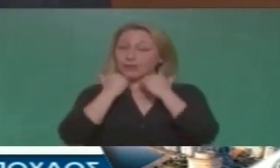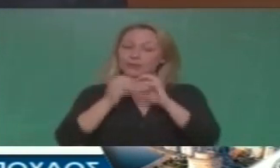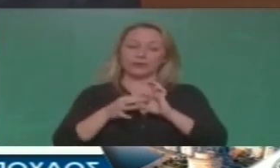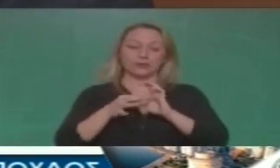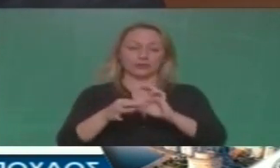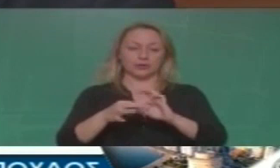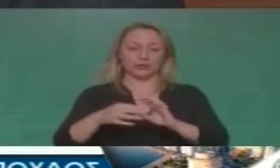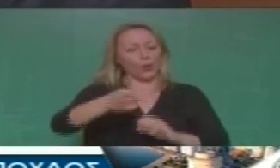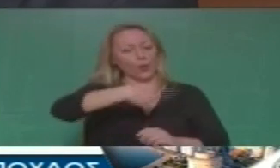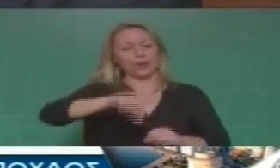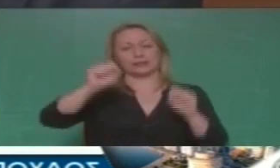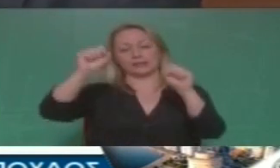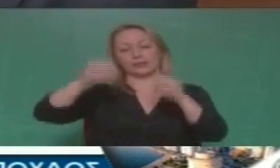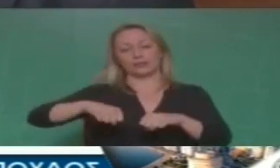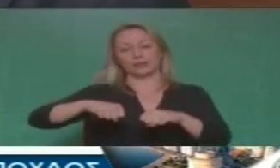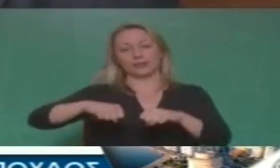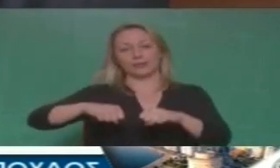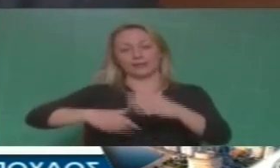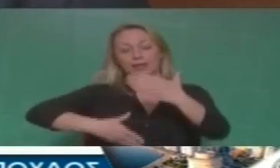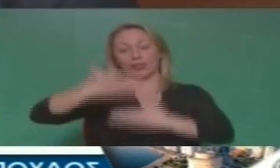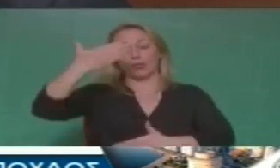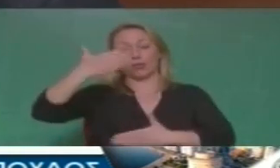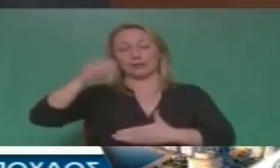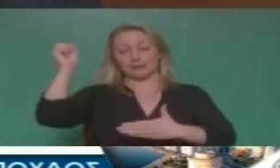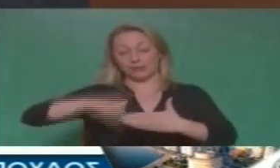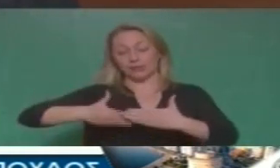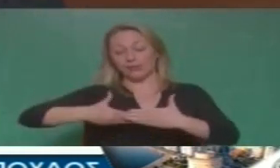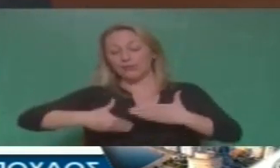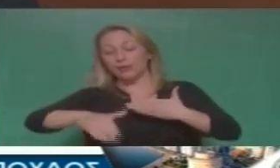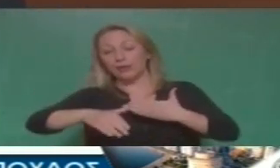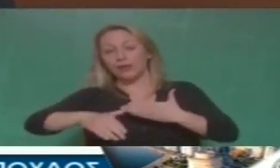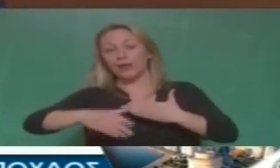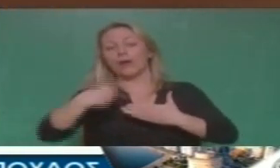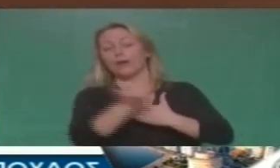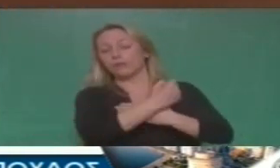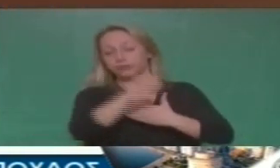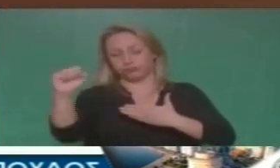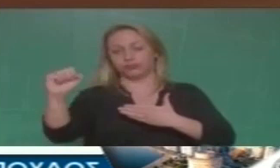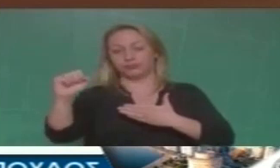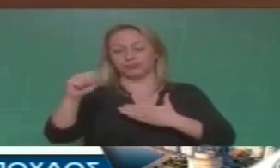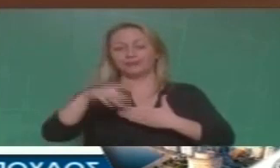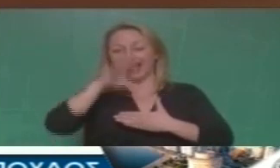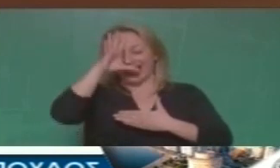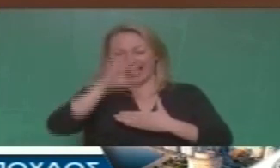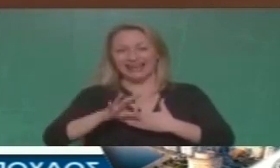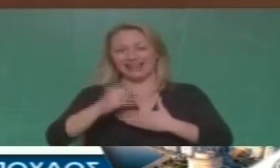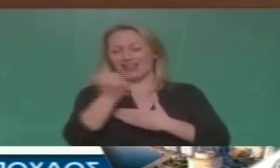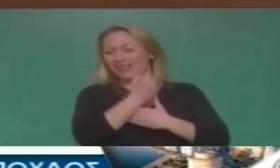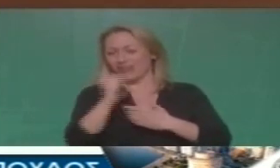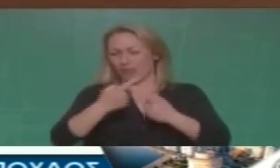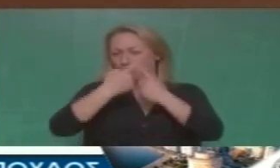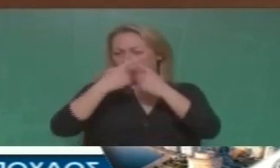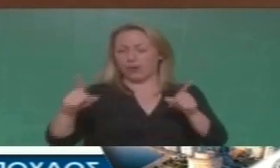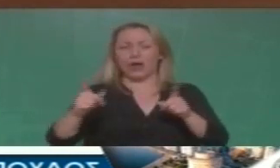Σε αυτό συμφωνάμε όλοι. Αλλά η συμφωνία τελειώνει εδώ. Αρχίζει η μεγάλη διαφωνία. Η πραγματικά χαόδης διαφορά